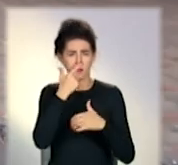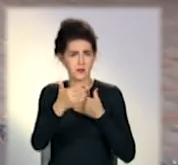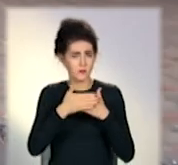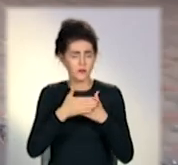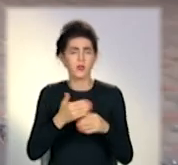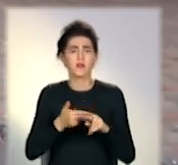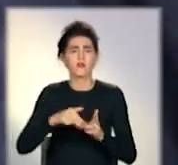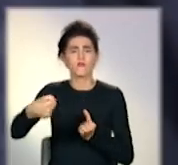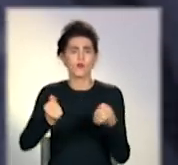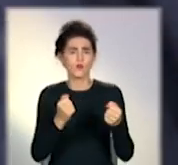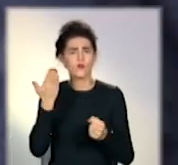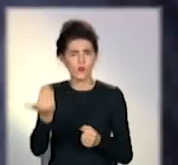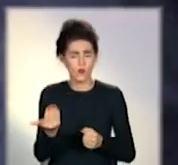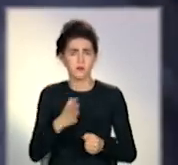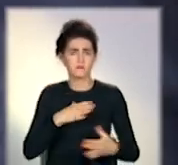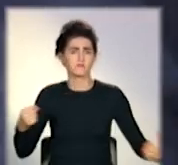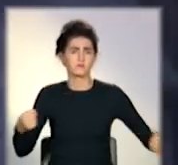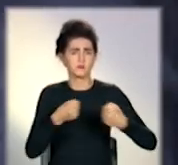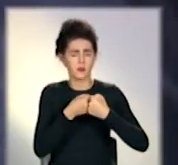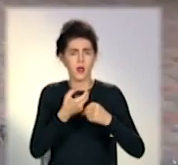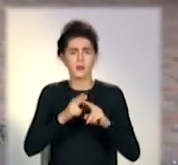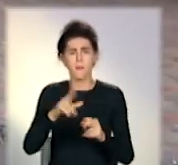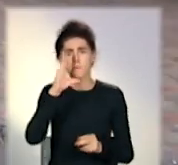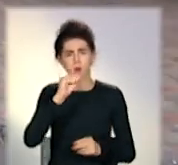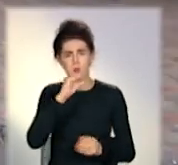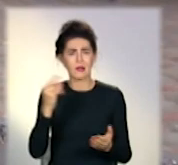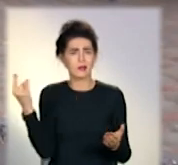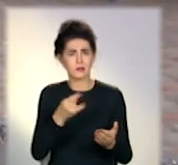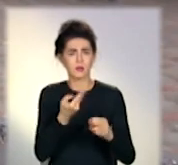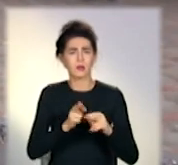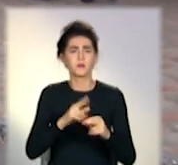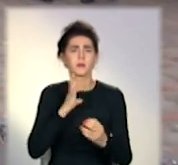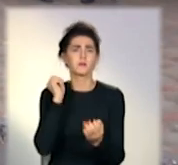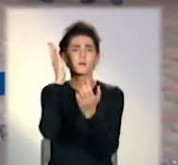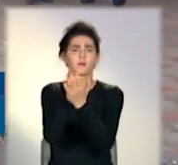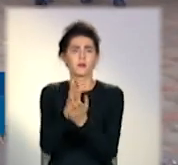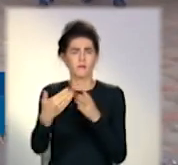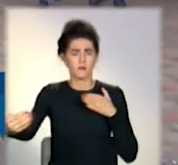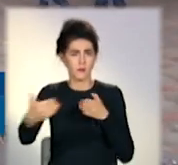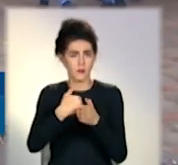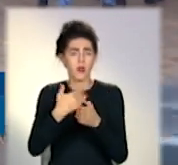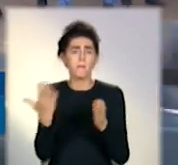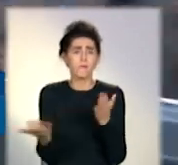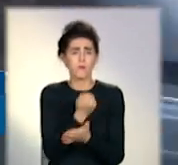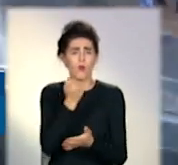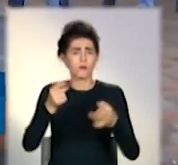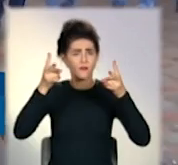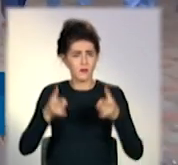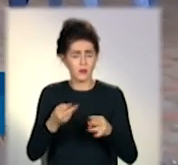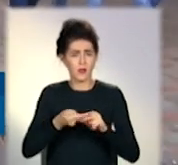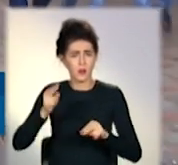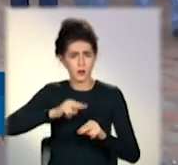автомобіля «Форт Мондео» вскоїв зіткнення з маршрутним таксі, яке рухалося у попутному напрямку. Внаслідок аварії